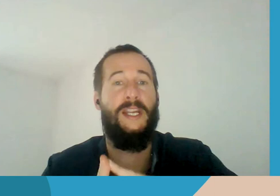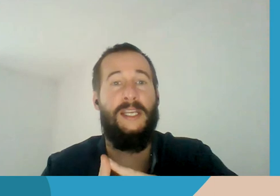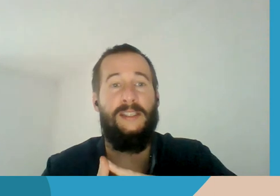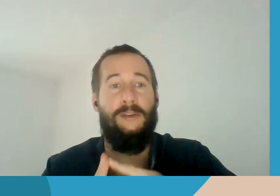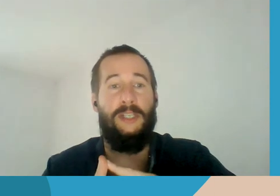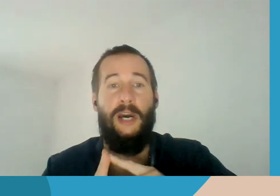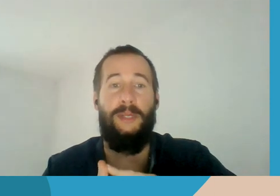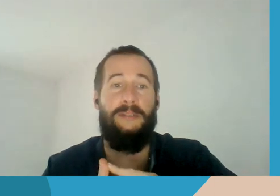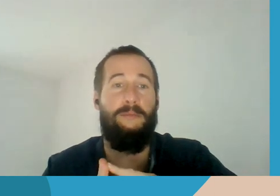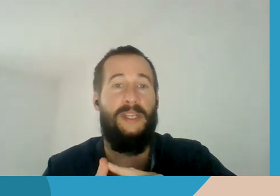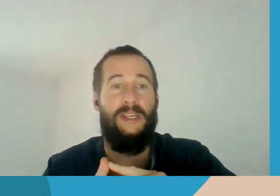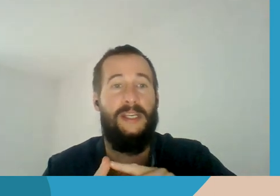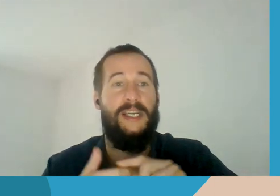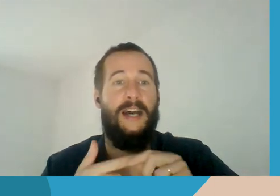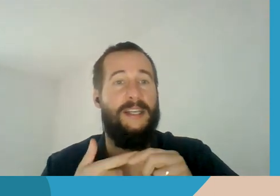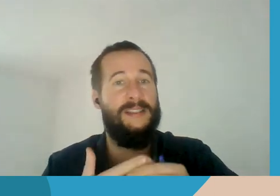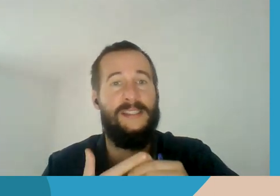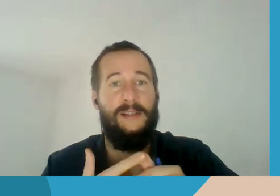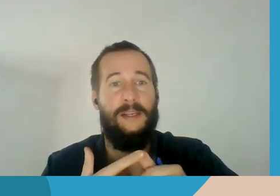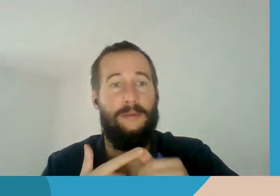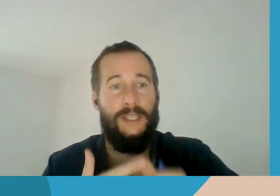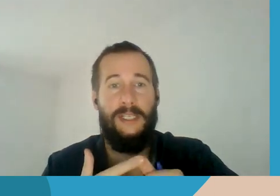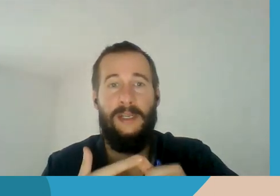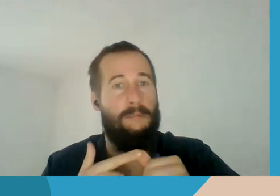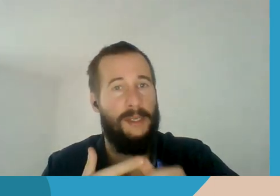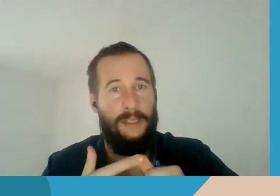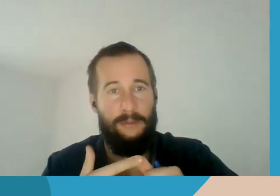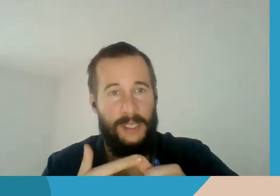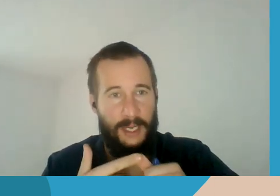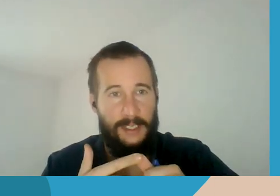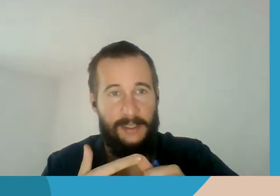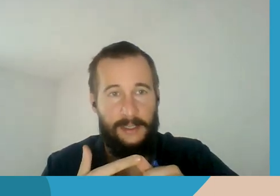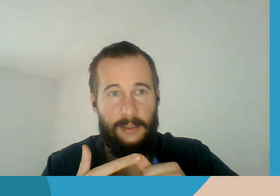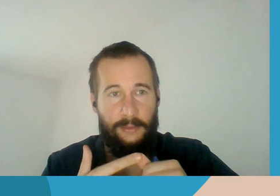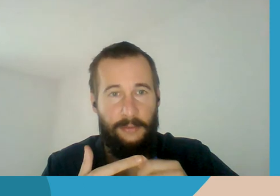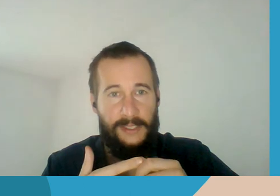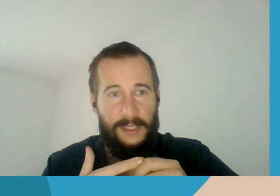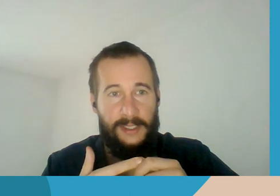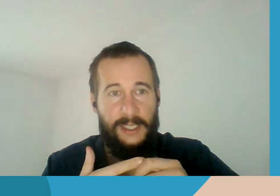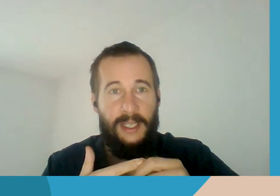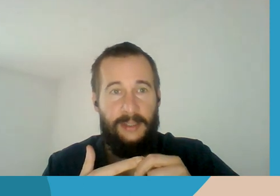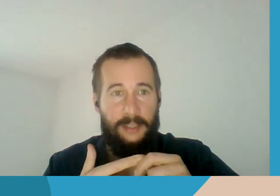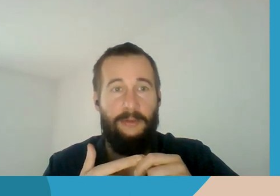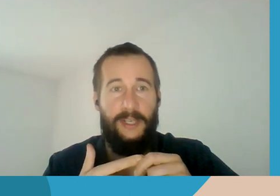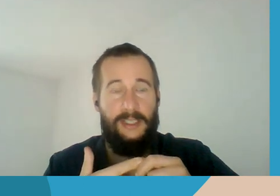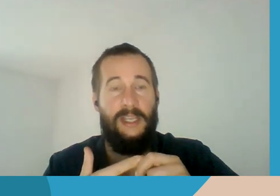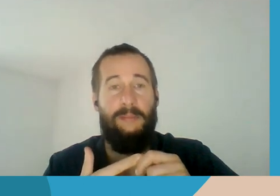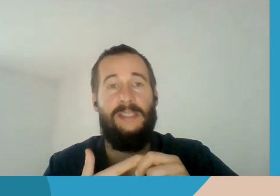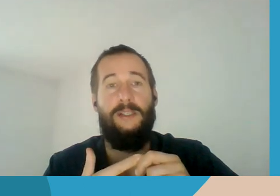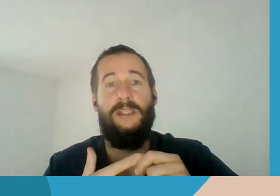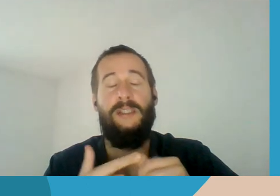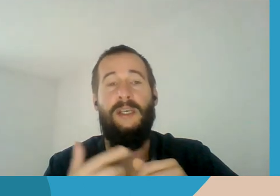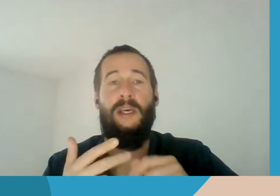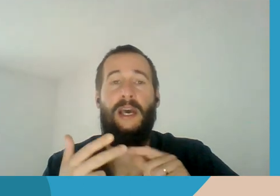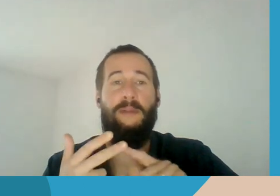Norėtųsi paminėti ir gerąją praktiką, bet to mokymų metu turi